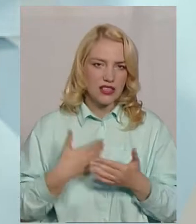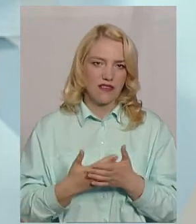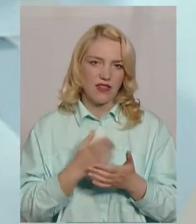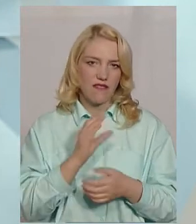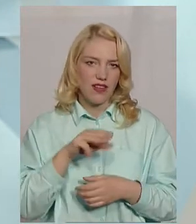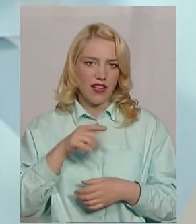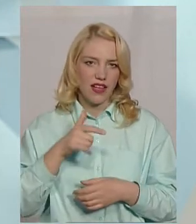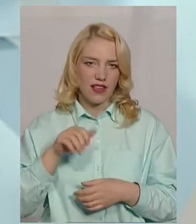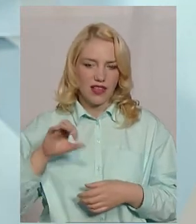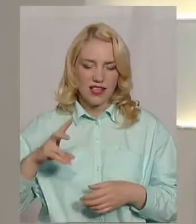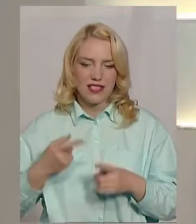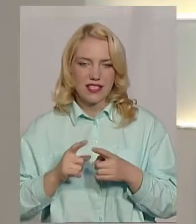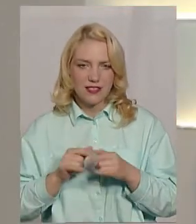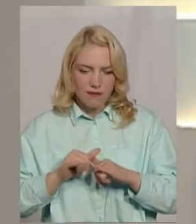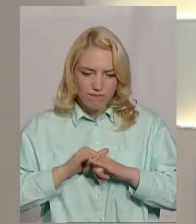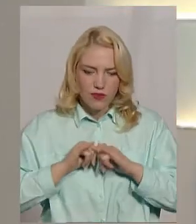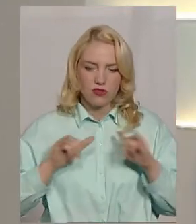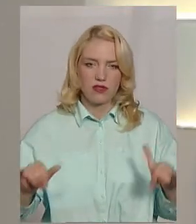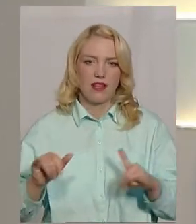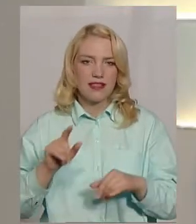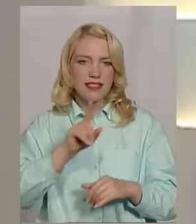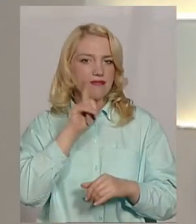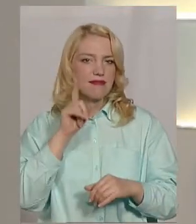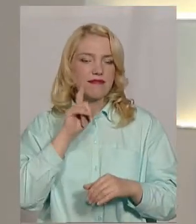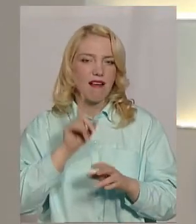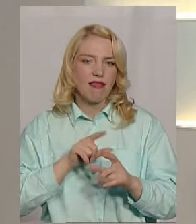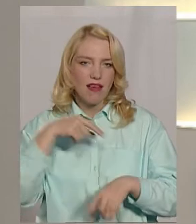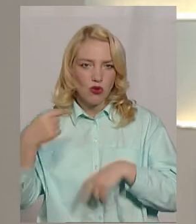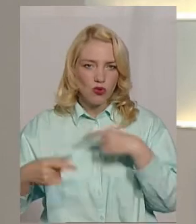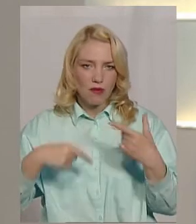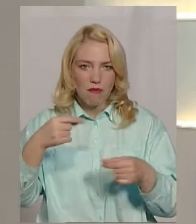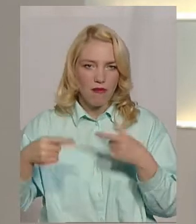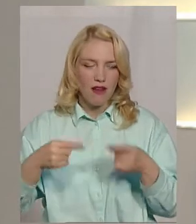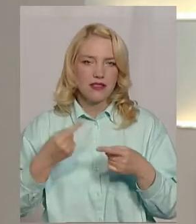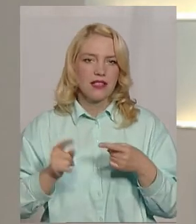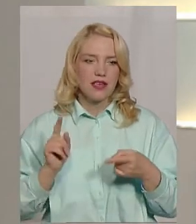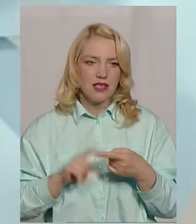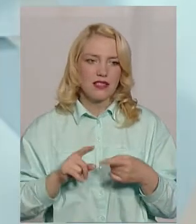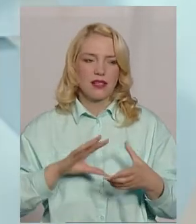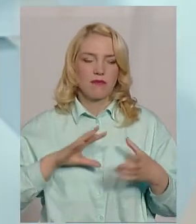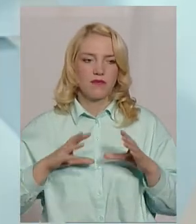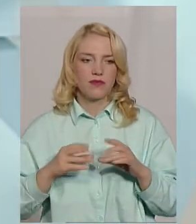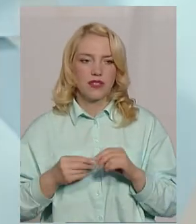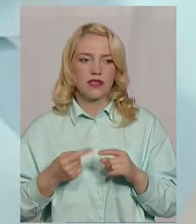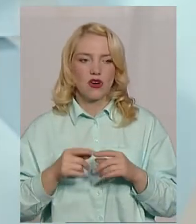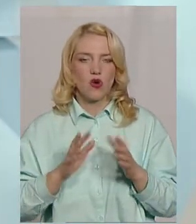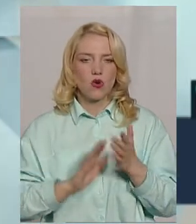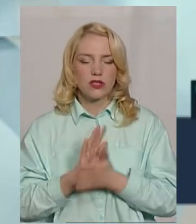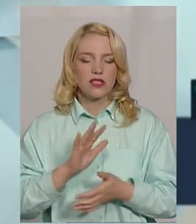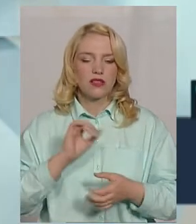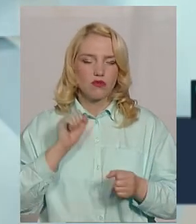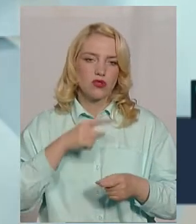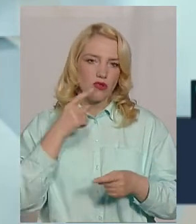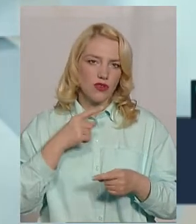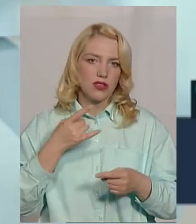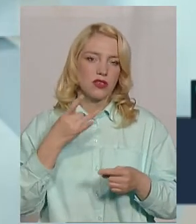зеленої маси. І теж по загальному обсягу, по стану цих рослин ми можемо